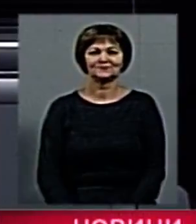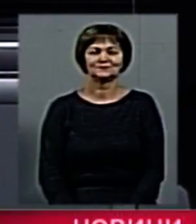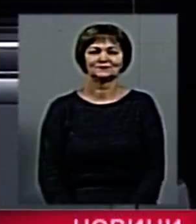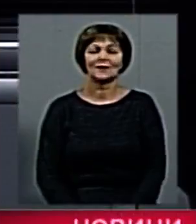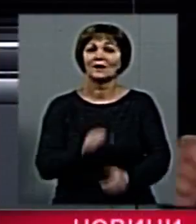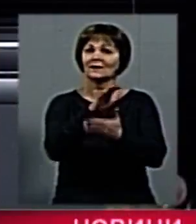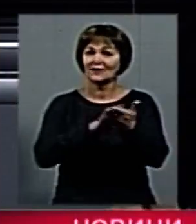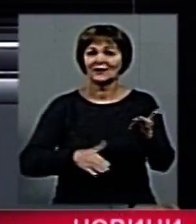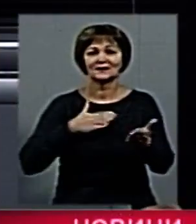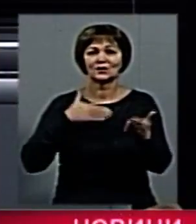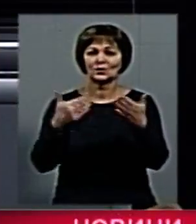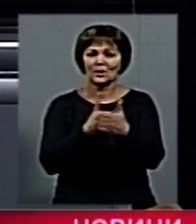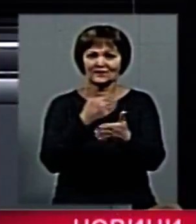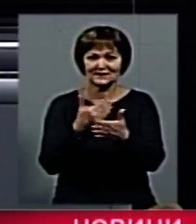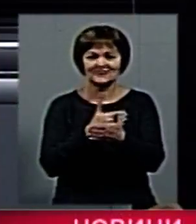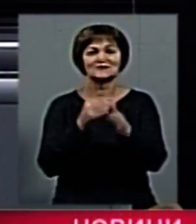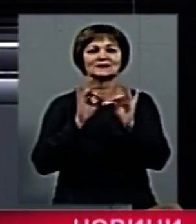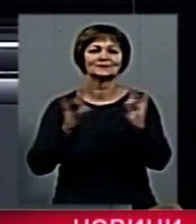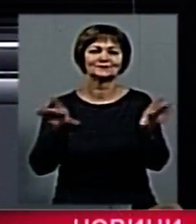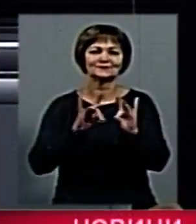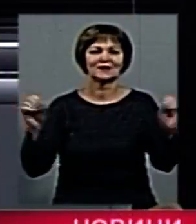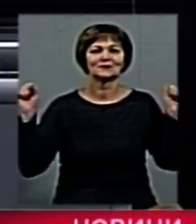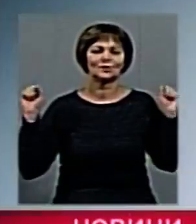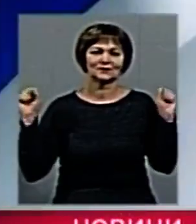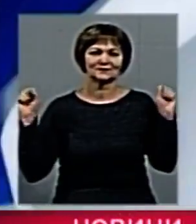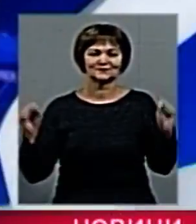А далі наш випуск продовжать новини спорту.